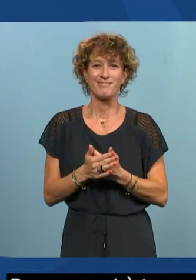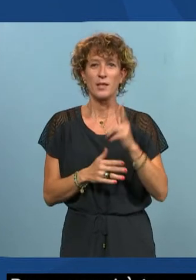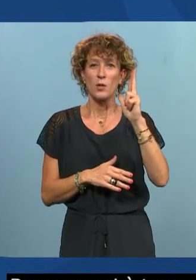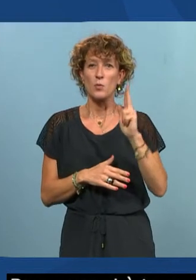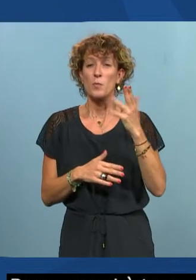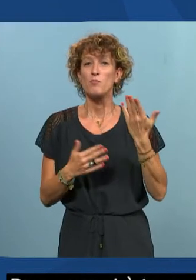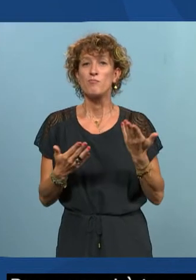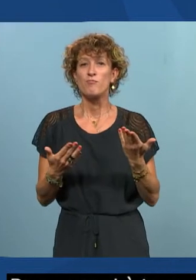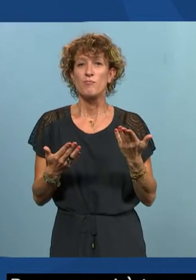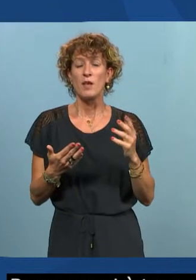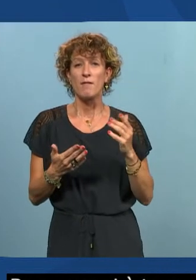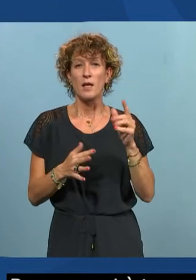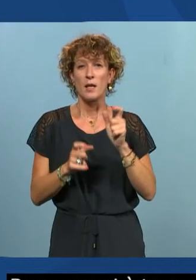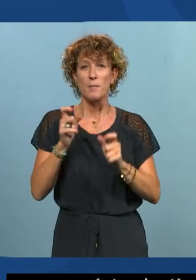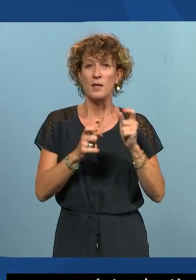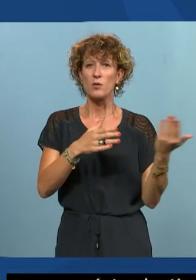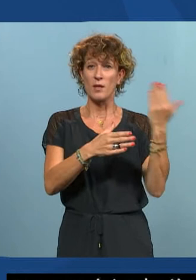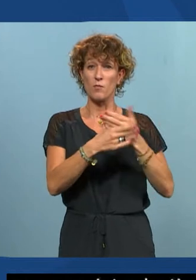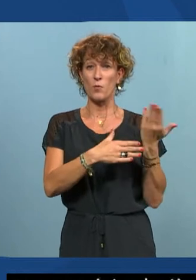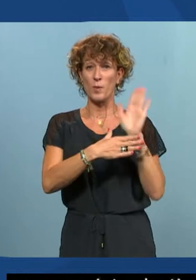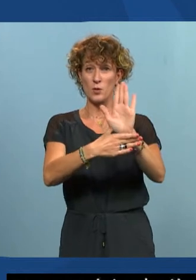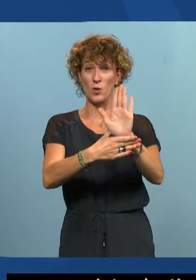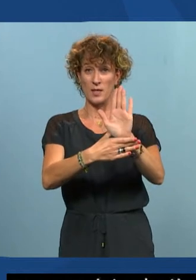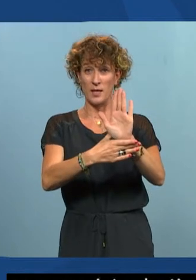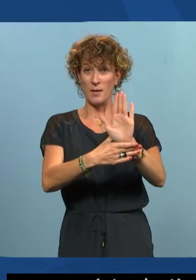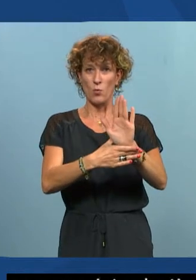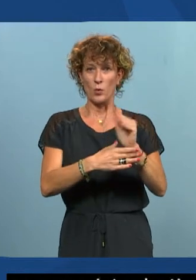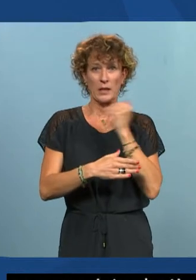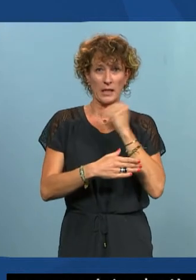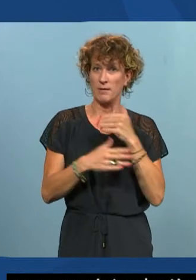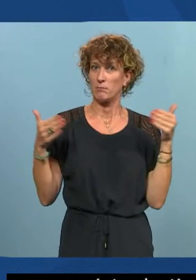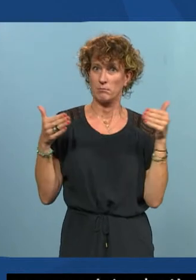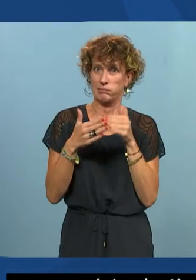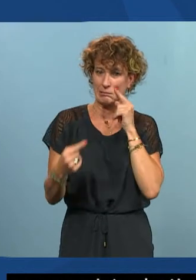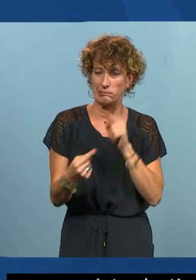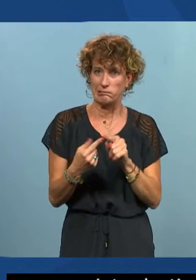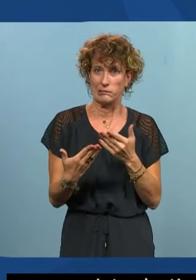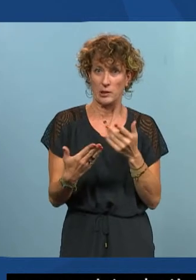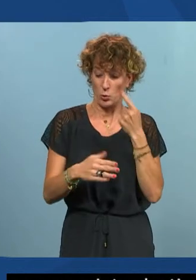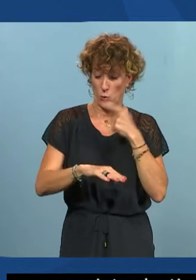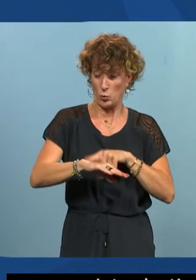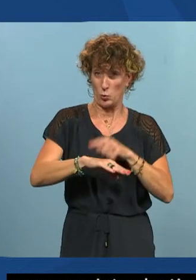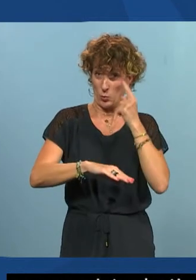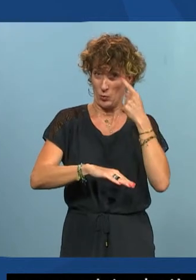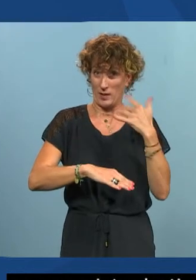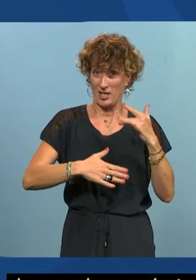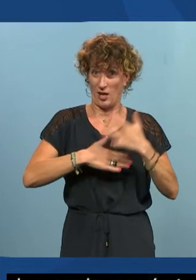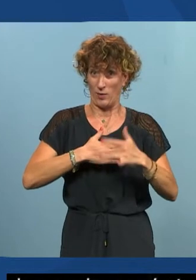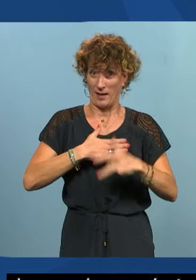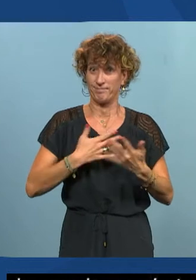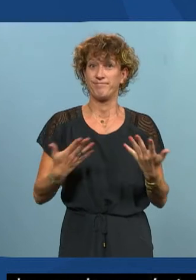les intervenants qui vont se présenter pour rentrer très vite dans le vif du sujet parce que je suis sûr qu'on est déjà en retard. Donc,